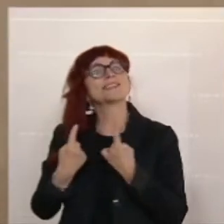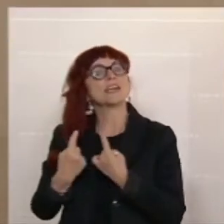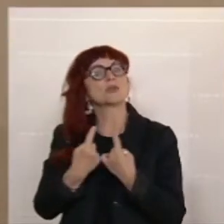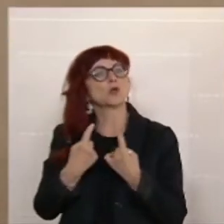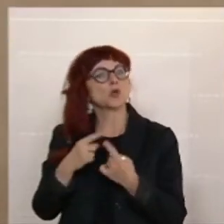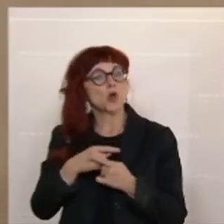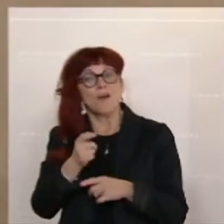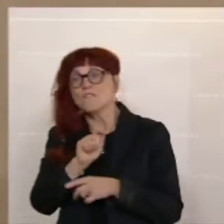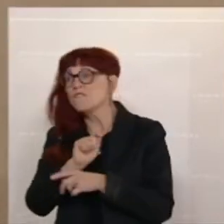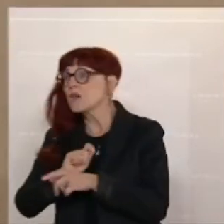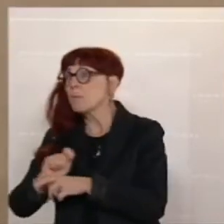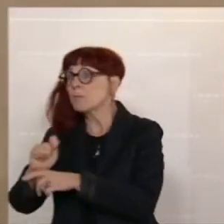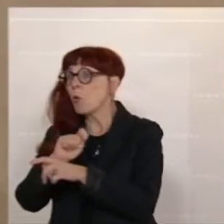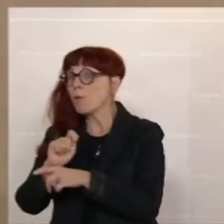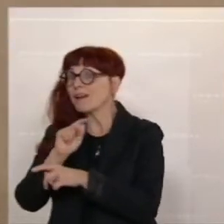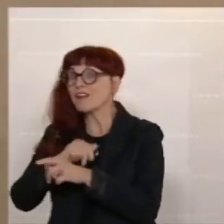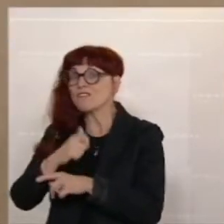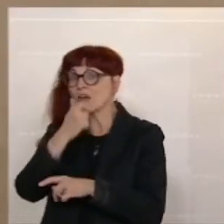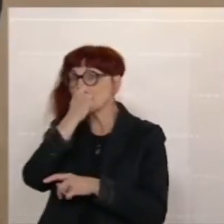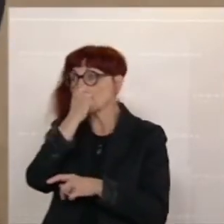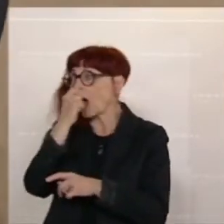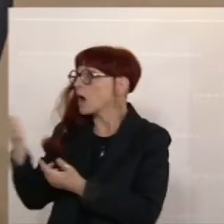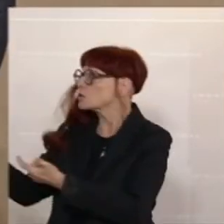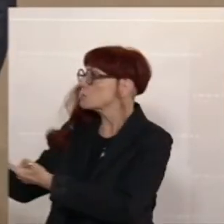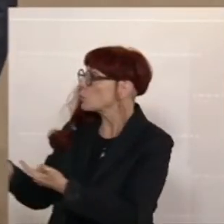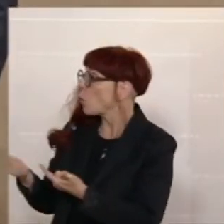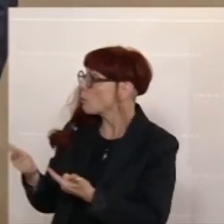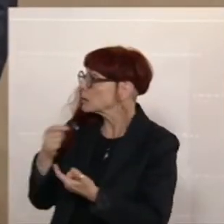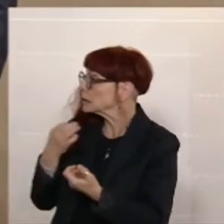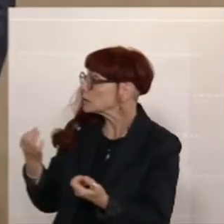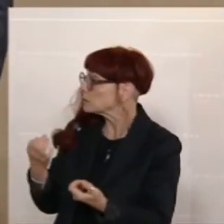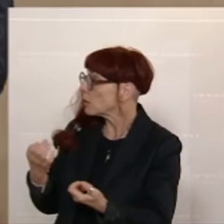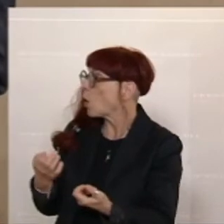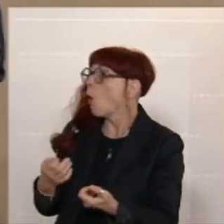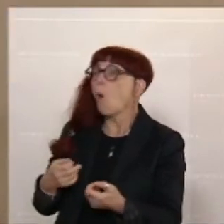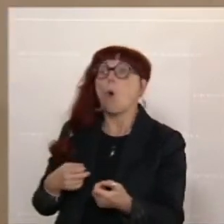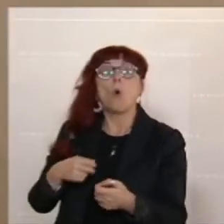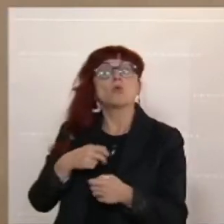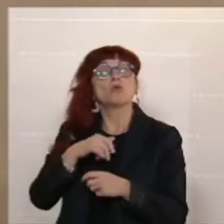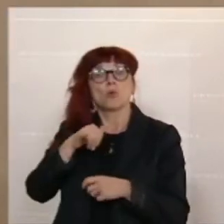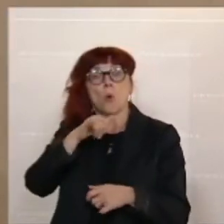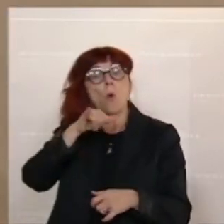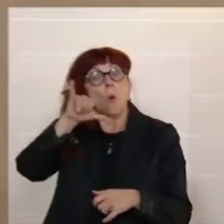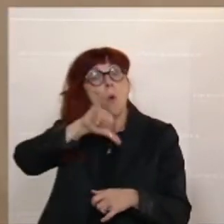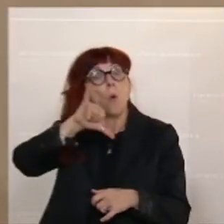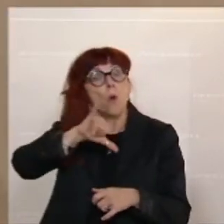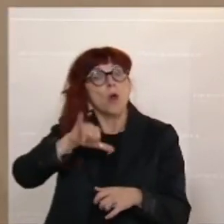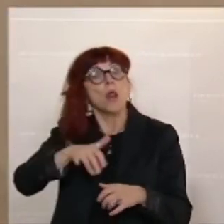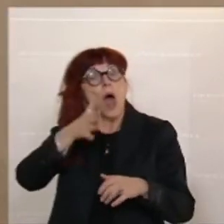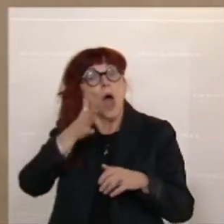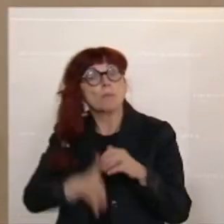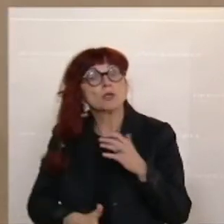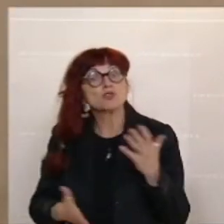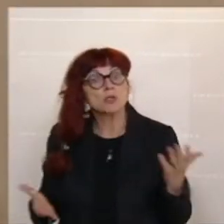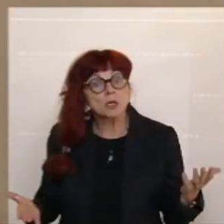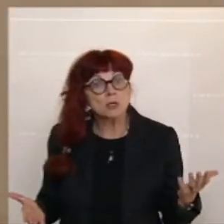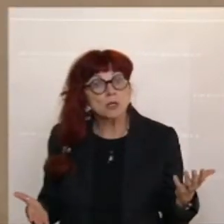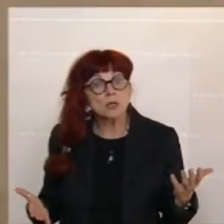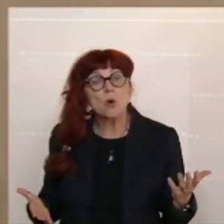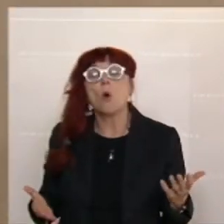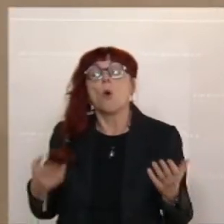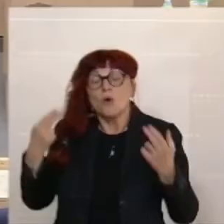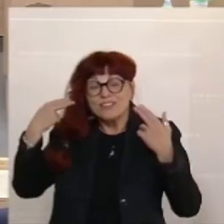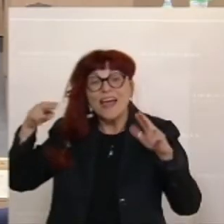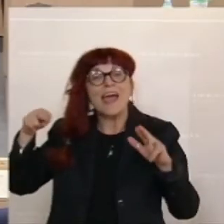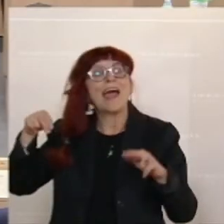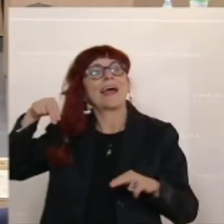wenn wir kein Gas mehr reinkriegen, wo sie beobachten, wenn das Öl abgeschnitten wird. Und der Gipfelpunkt von dem ist, dass der Herr Nehammer